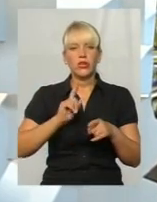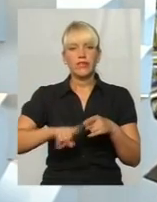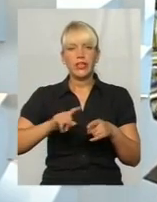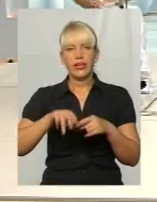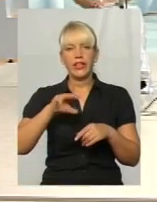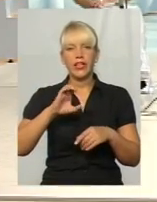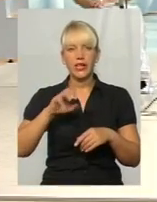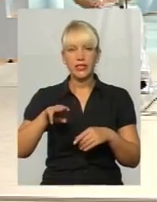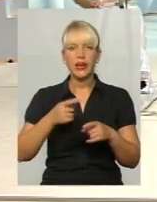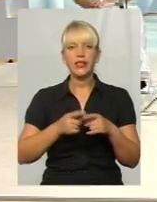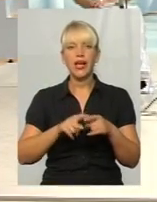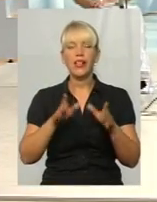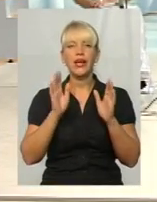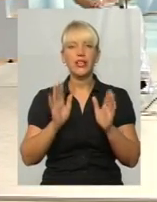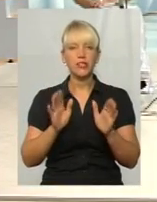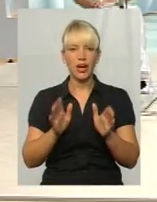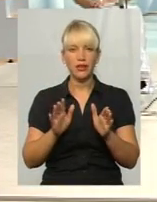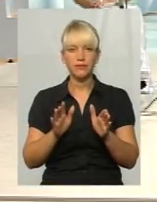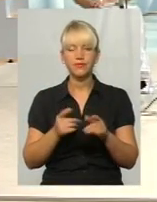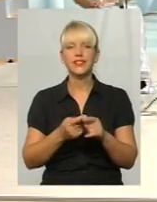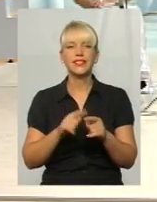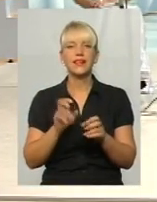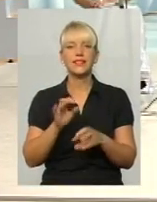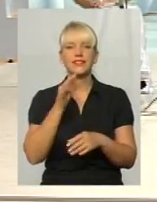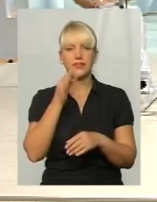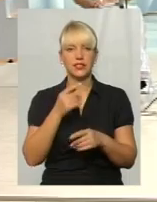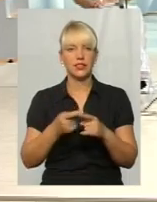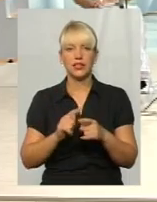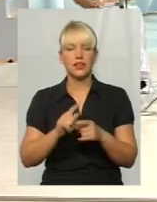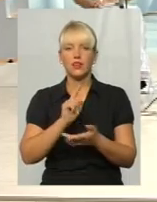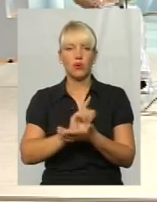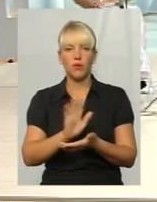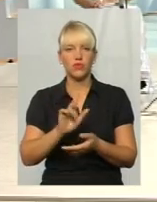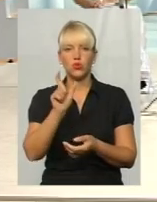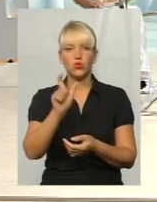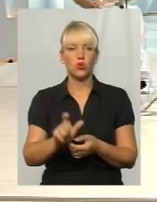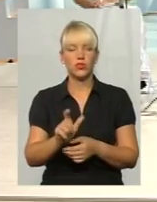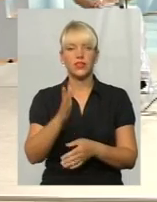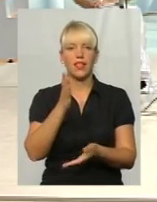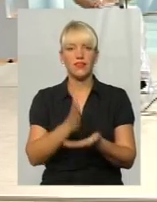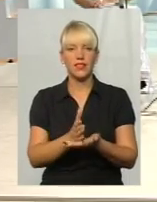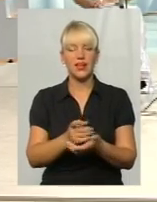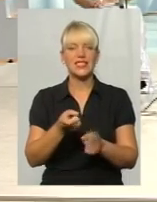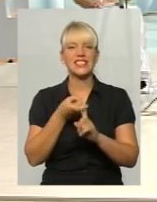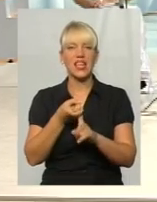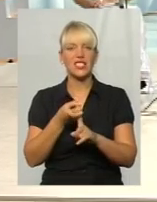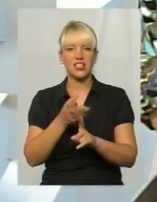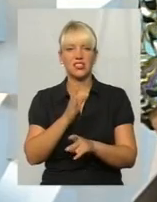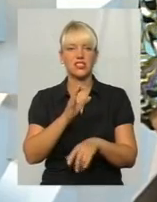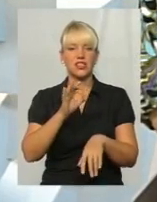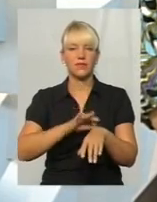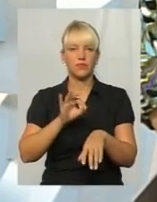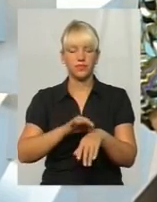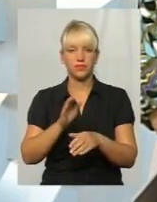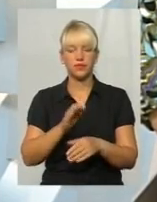тест, це лише, ну, скажімо, не обов'язково, що людина є заражена вірусом гепатиту С.